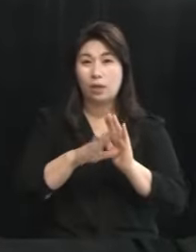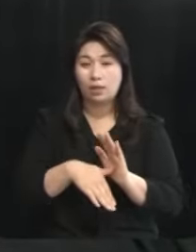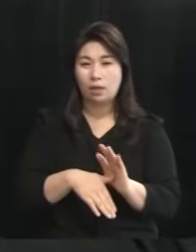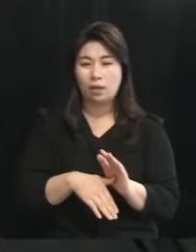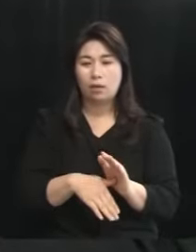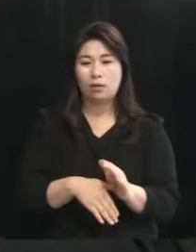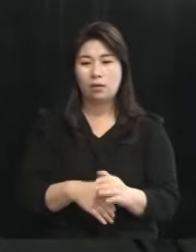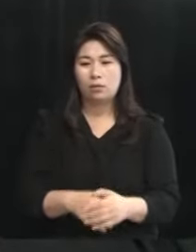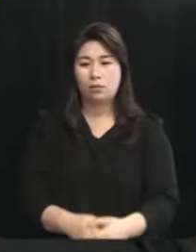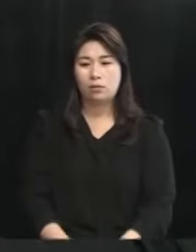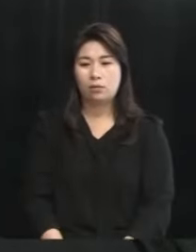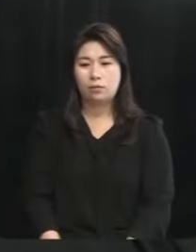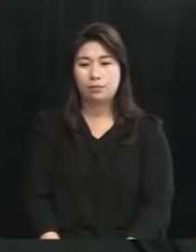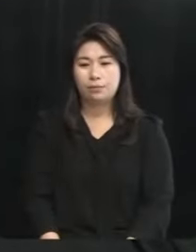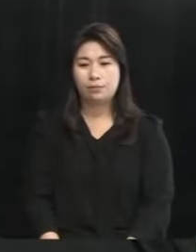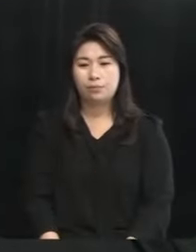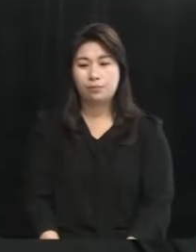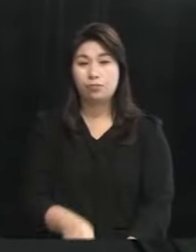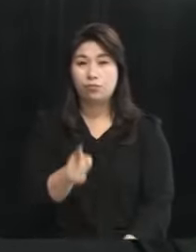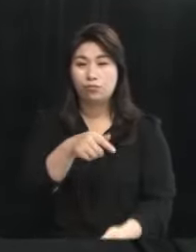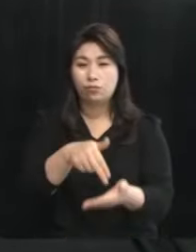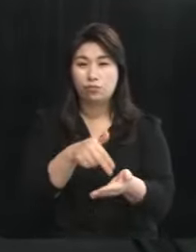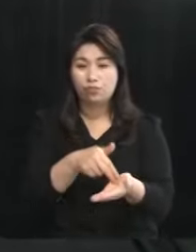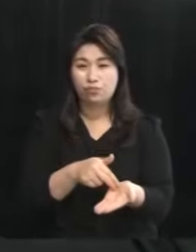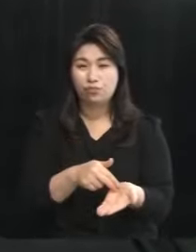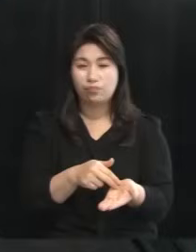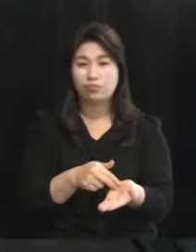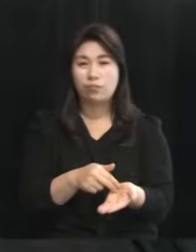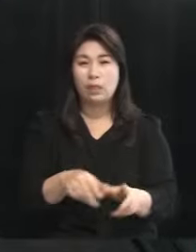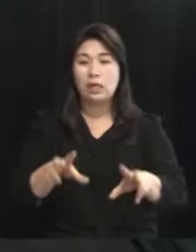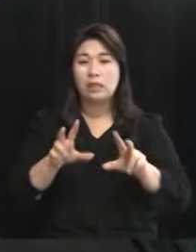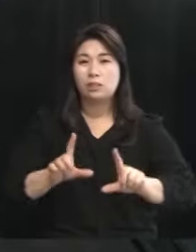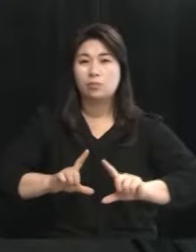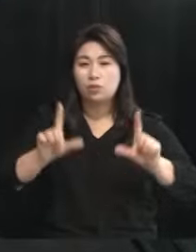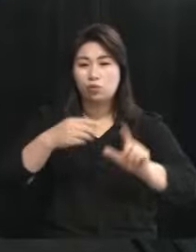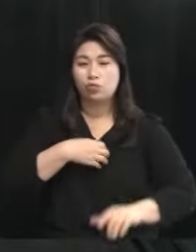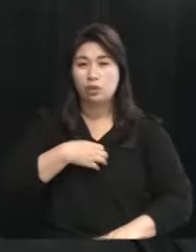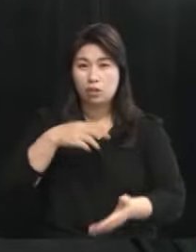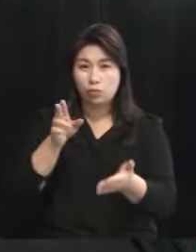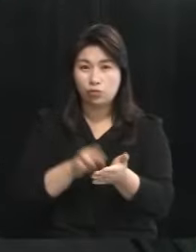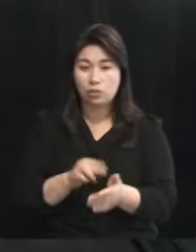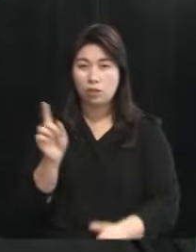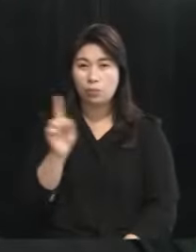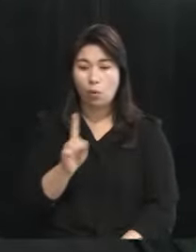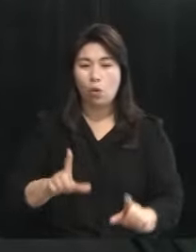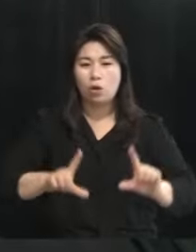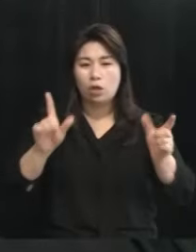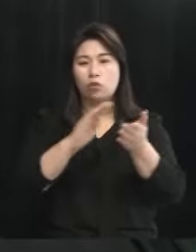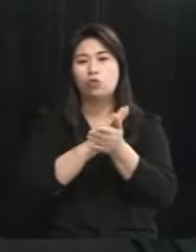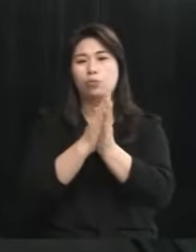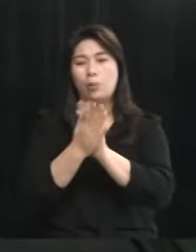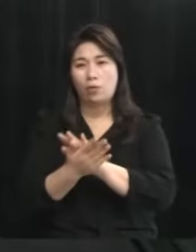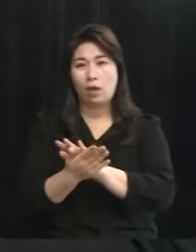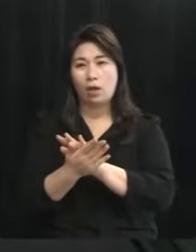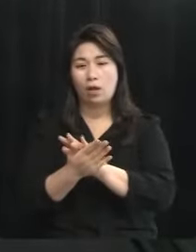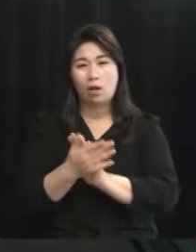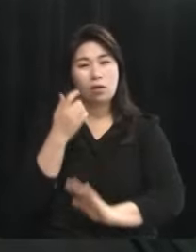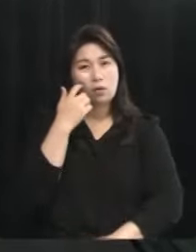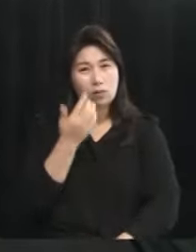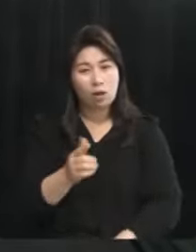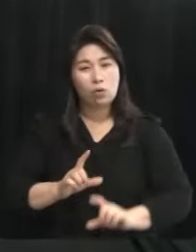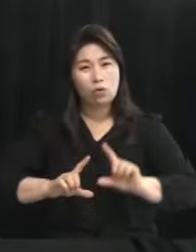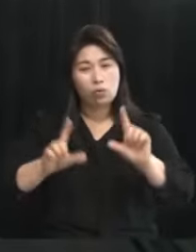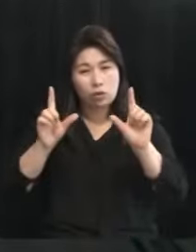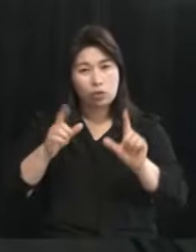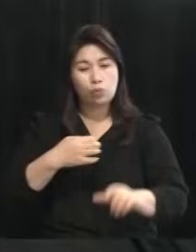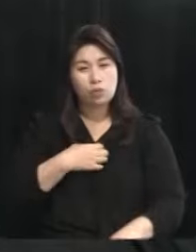김승훈 후보님의 어떤 입장이 있었는데요 지금의 기후위기의 문제는 기후변화의 문제로 봐야 되나요? 아니면 기후위기의